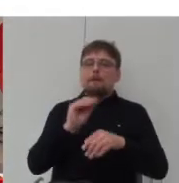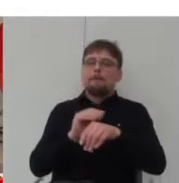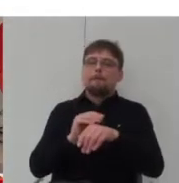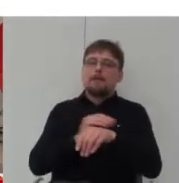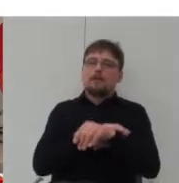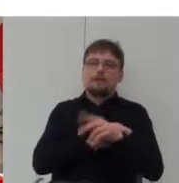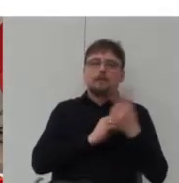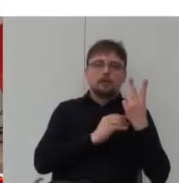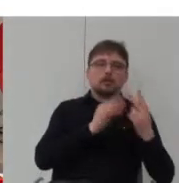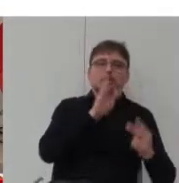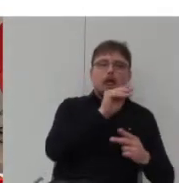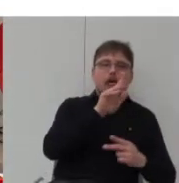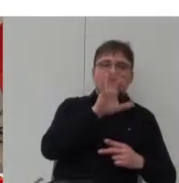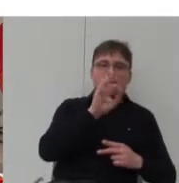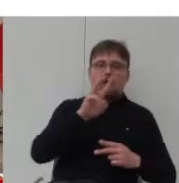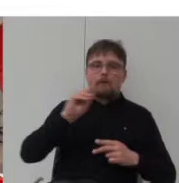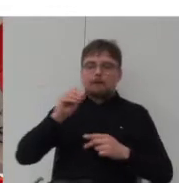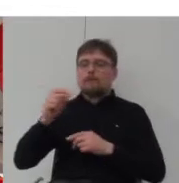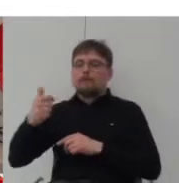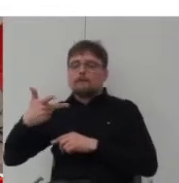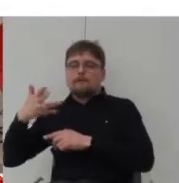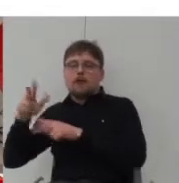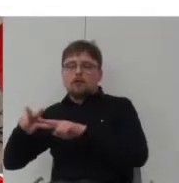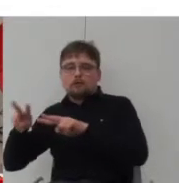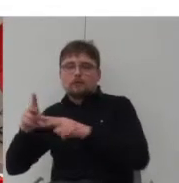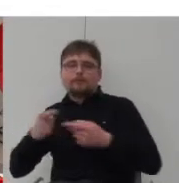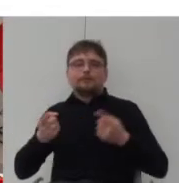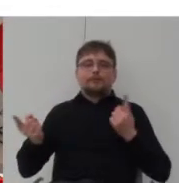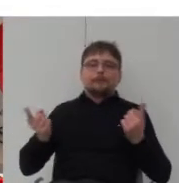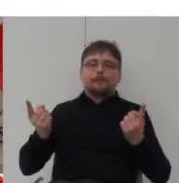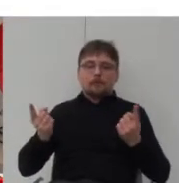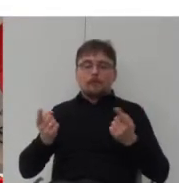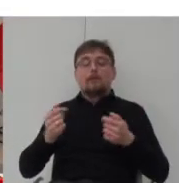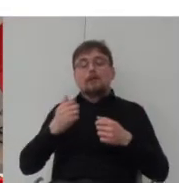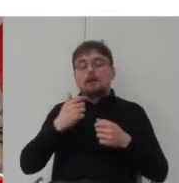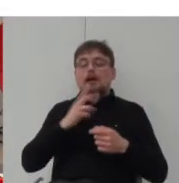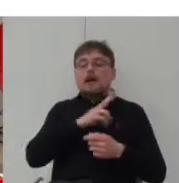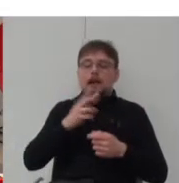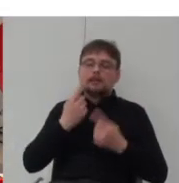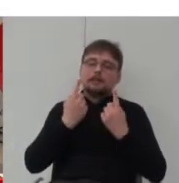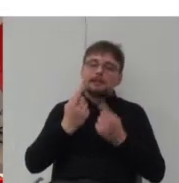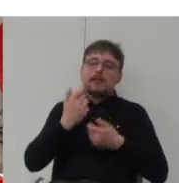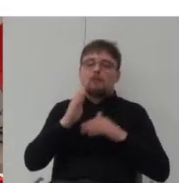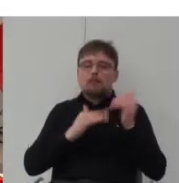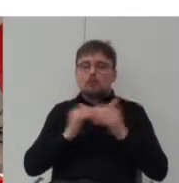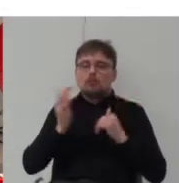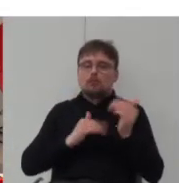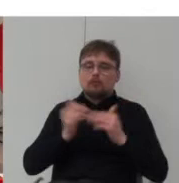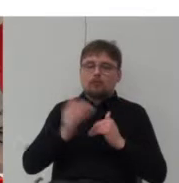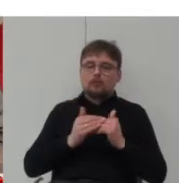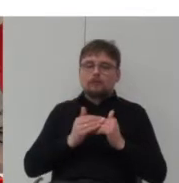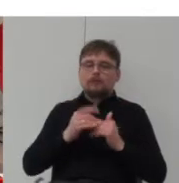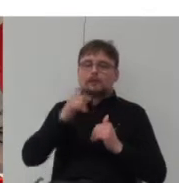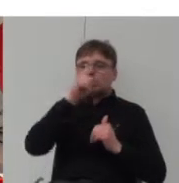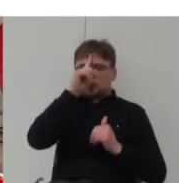szkieletowych i budynków wielorodzinnych zazwyczaj mamy do czynienia z tą metodą budowy każdy sobie czyli społeczność